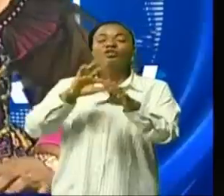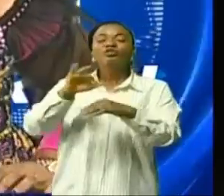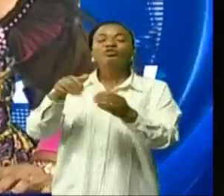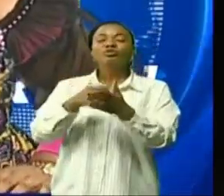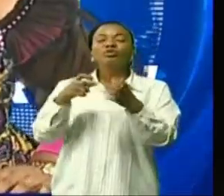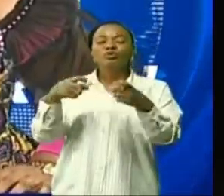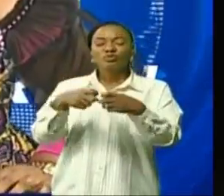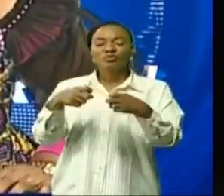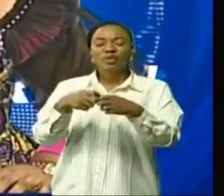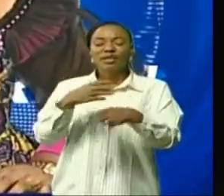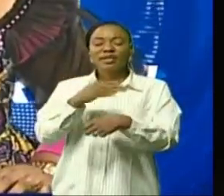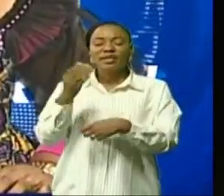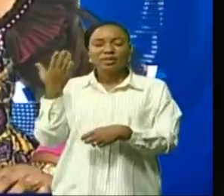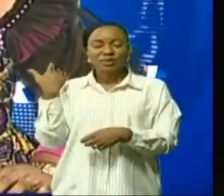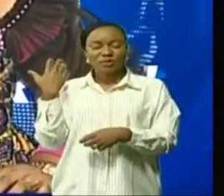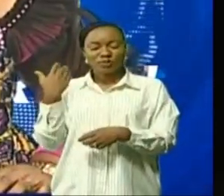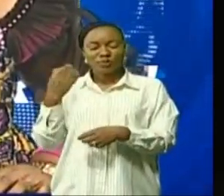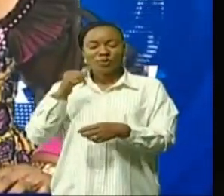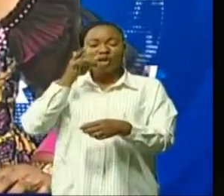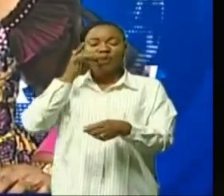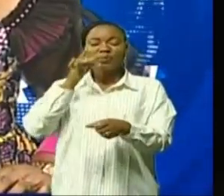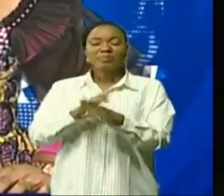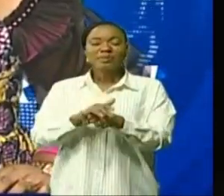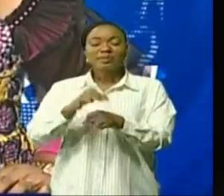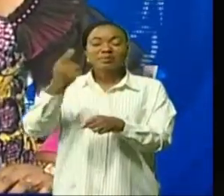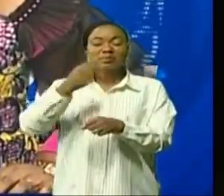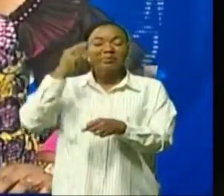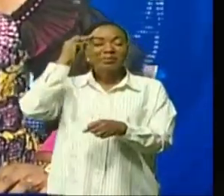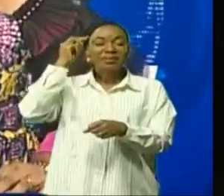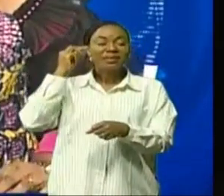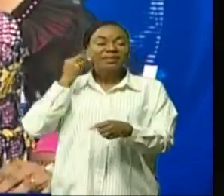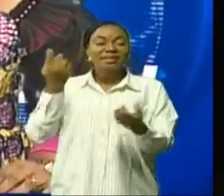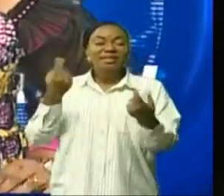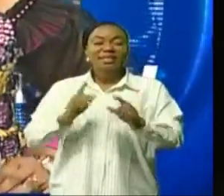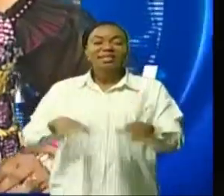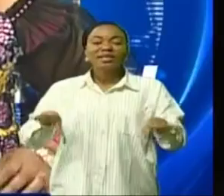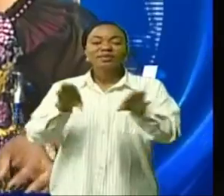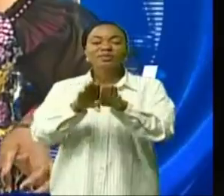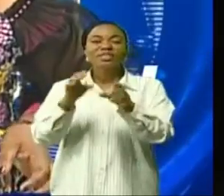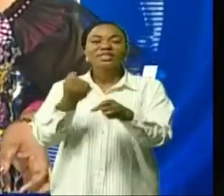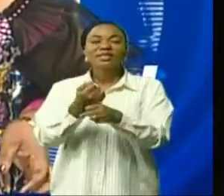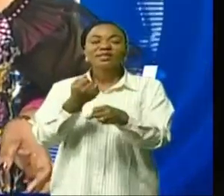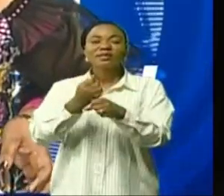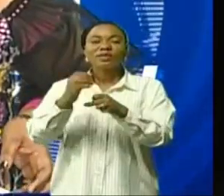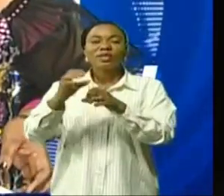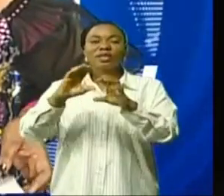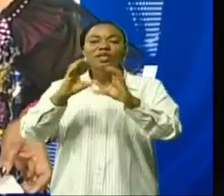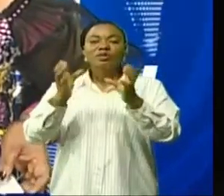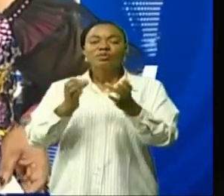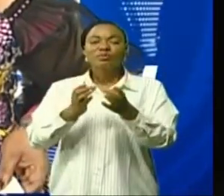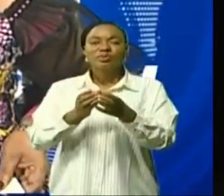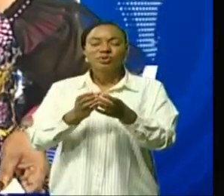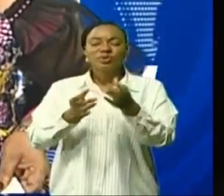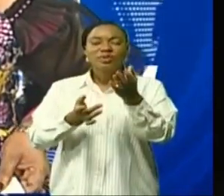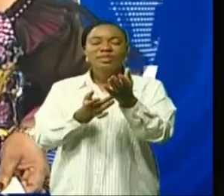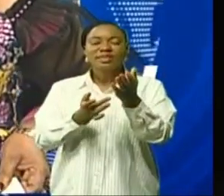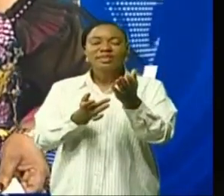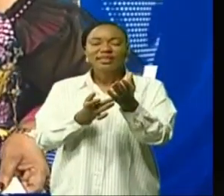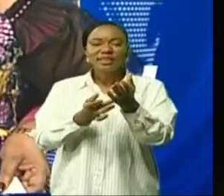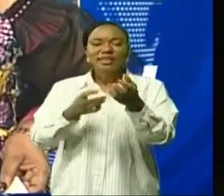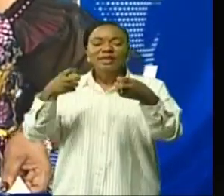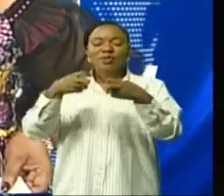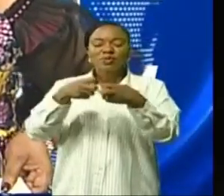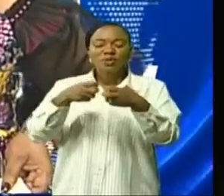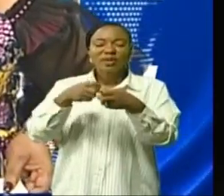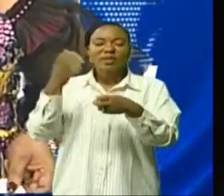promesse du Premier ministre Jean-Michel Samalokonde lors de la clôture des travaux de la Commission technique mixte SNEL-Régie des